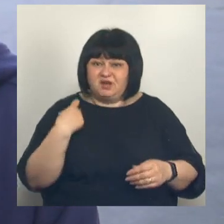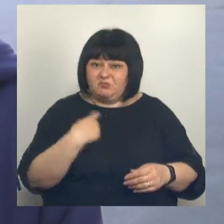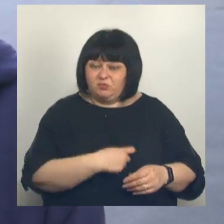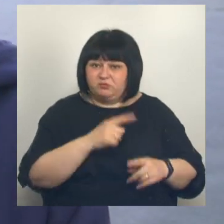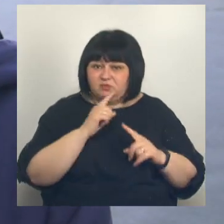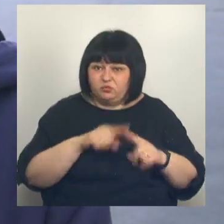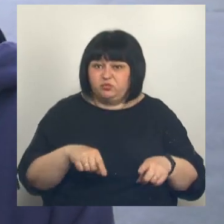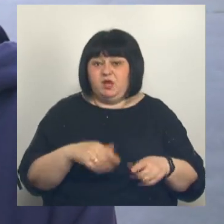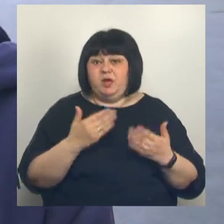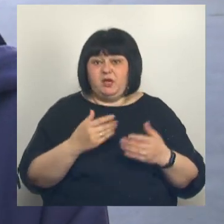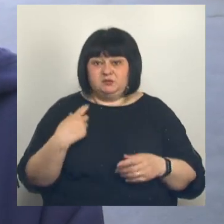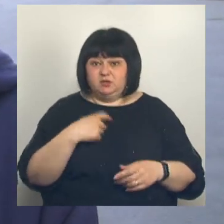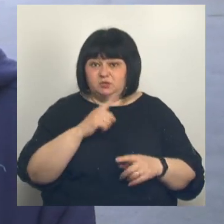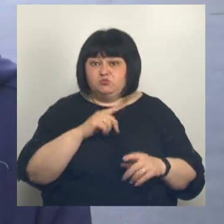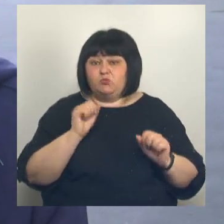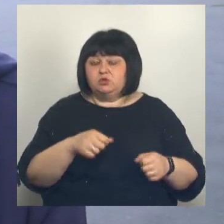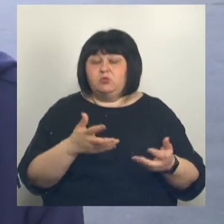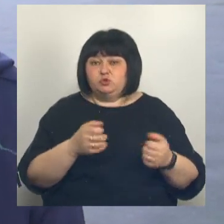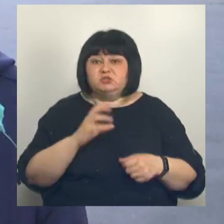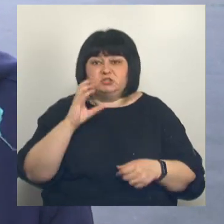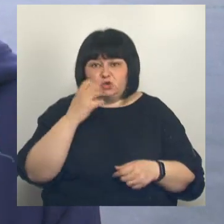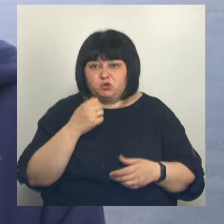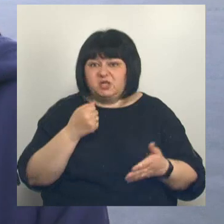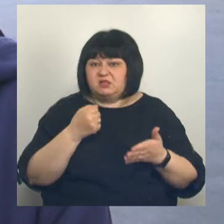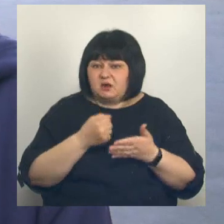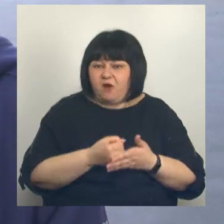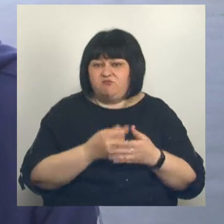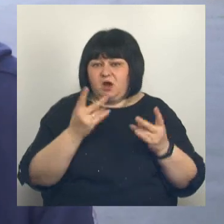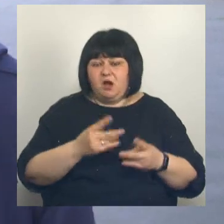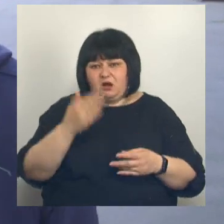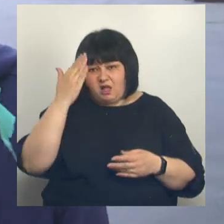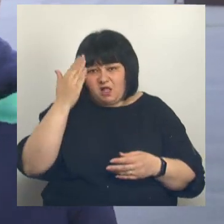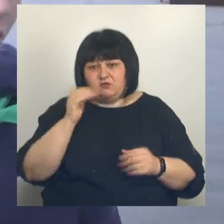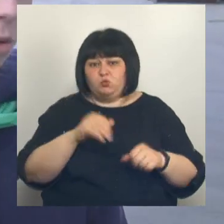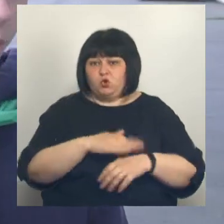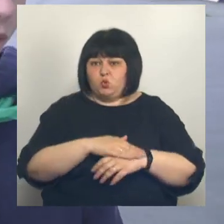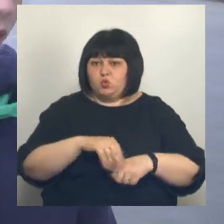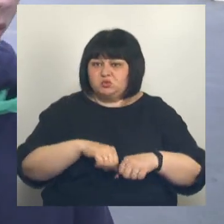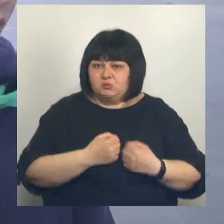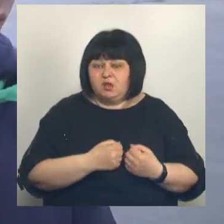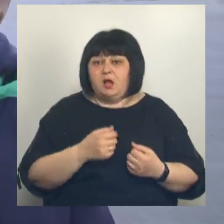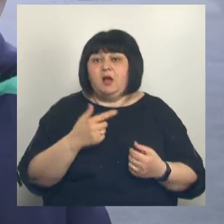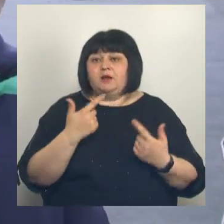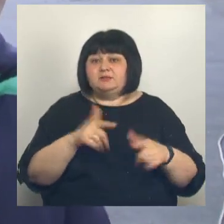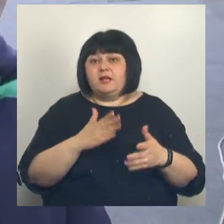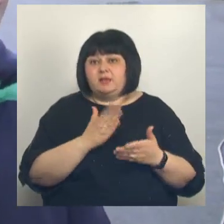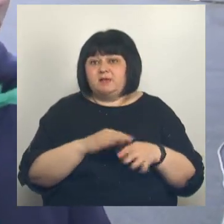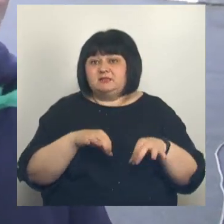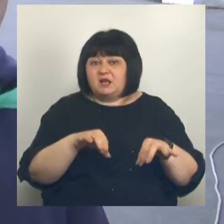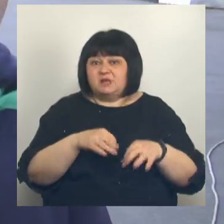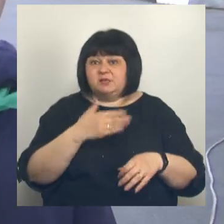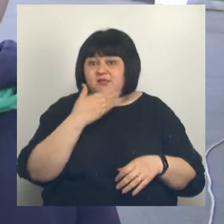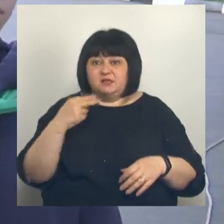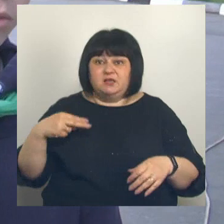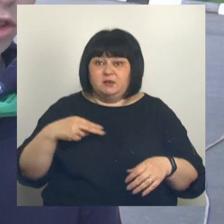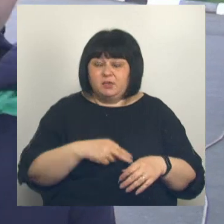То, что если не пристегиваться, можно получить очень серьезную травму головы, либо сломать руку. Особенно вообще в заех трансферах, где нет ремней,